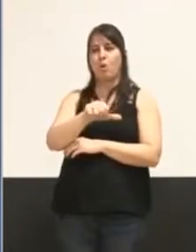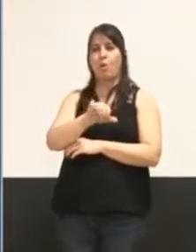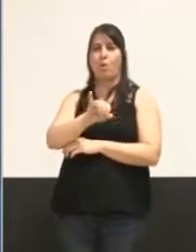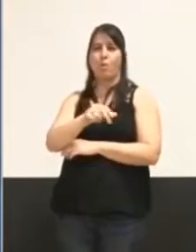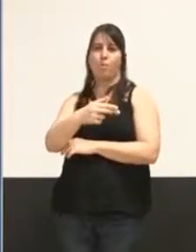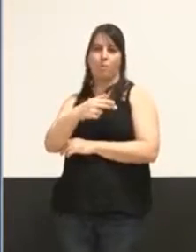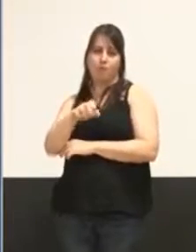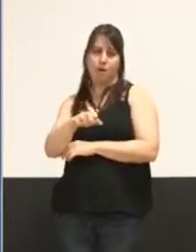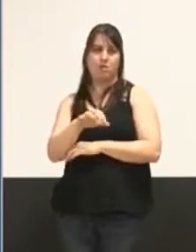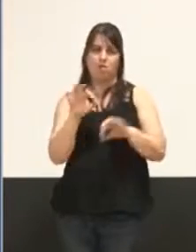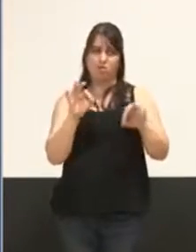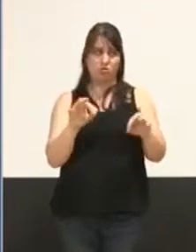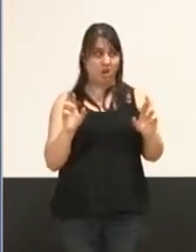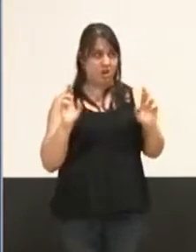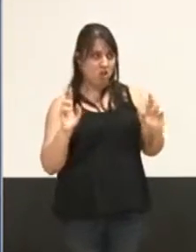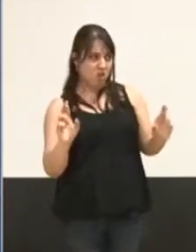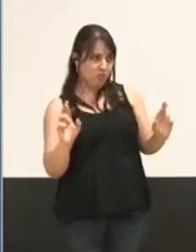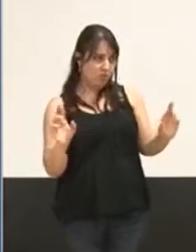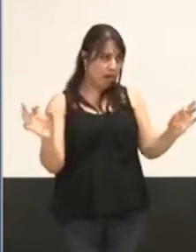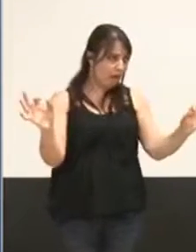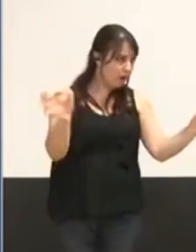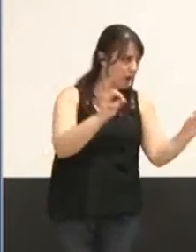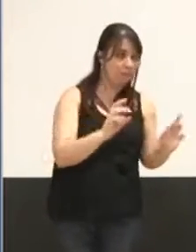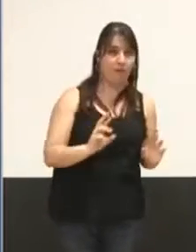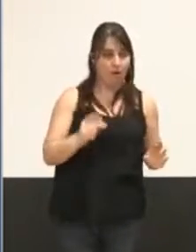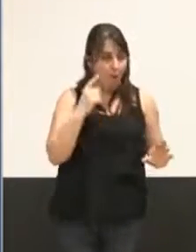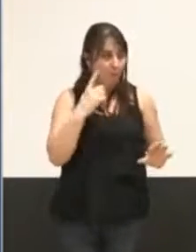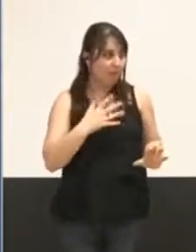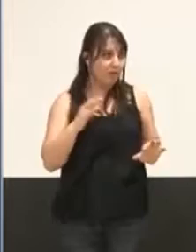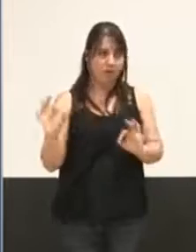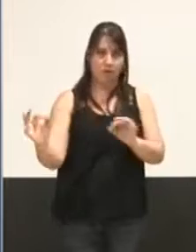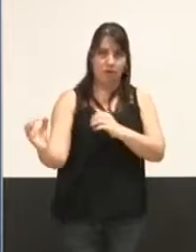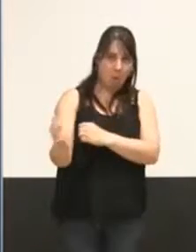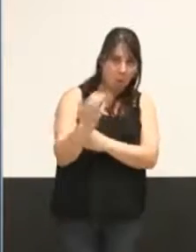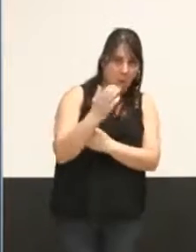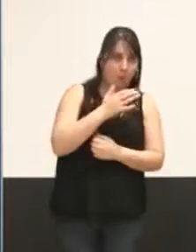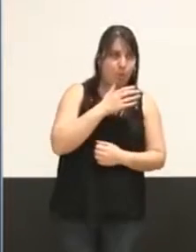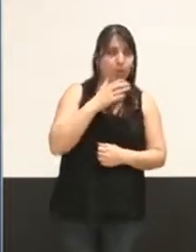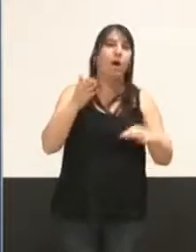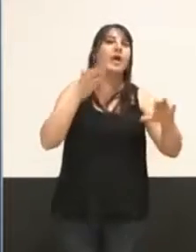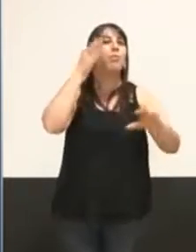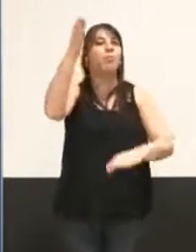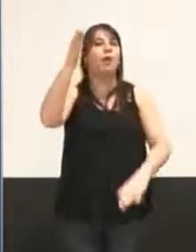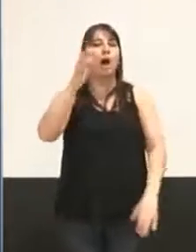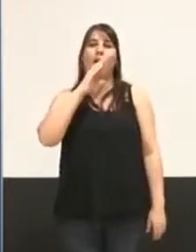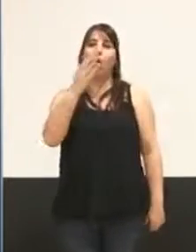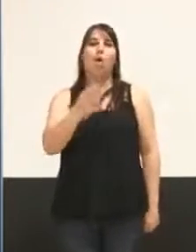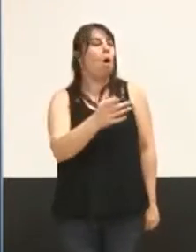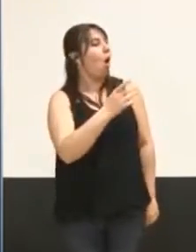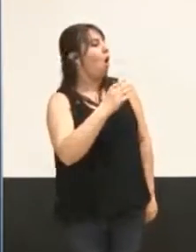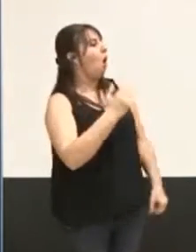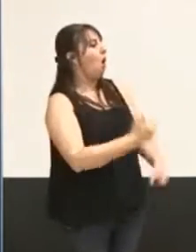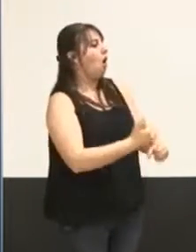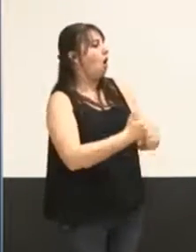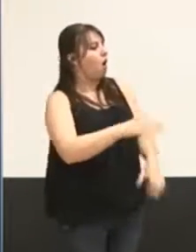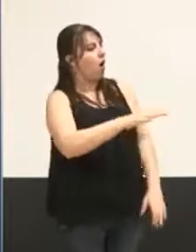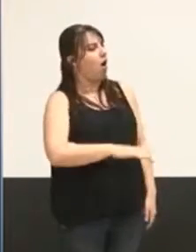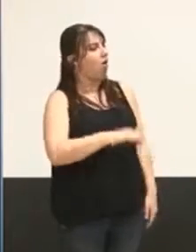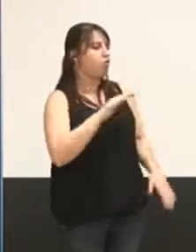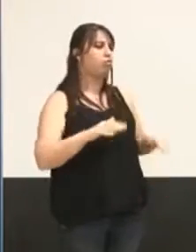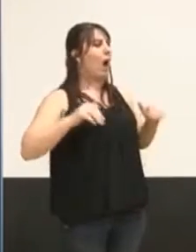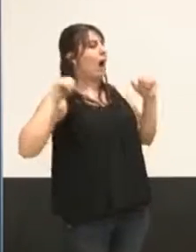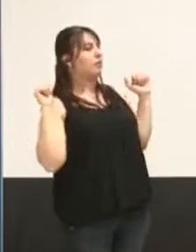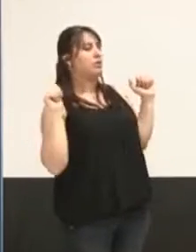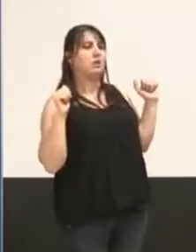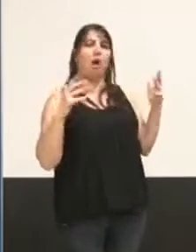'espère et je le pense, ne peut aller contre cela et ne pourra demain dire que nous nous abstiendrions